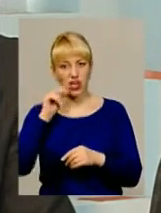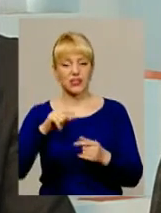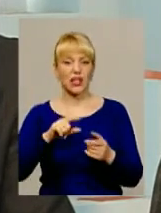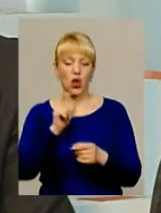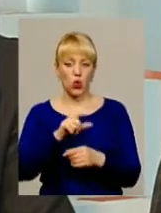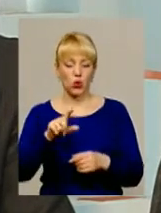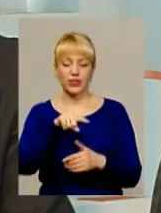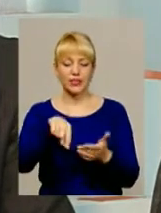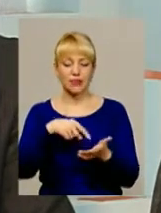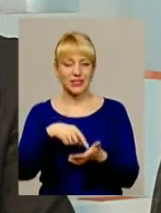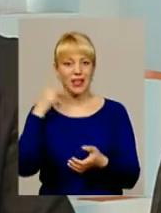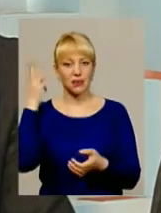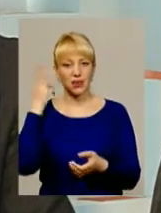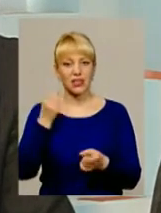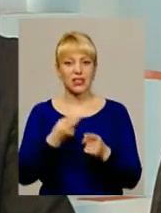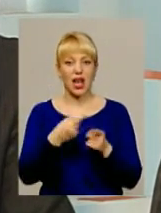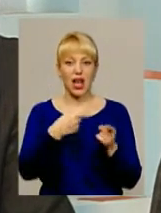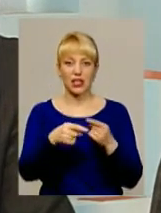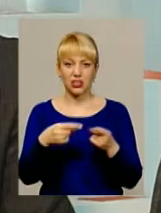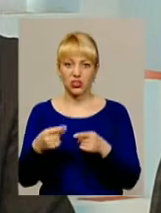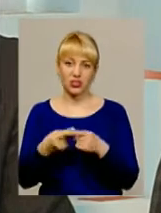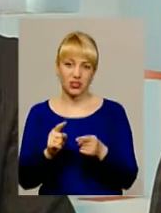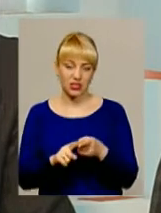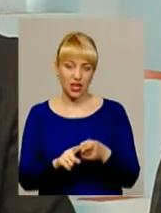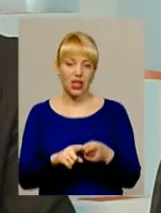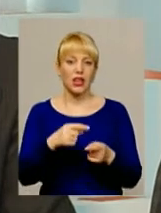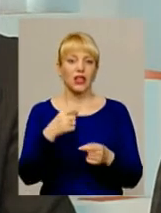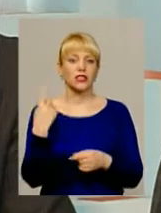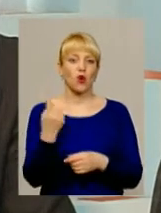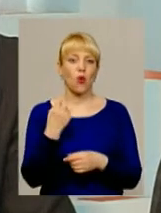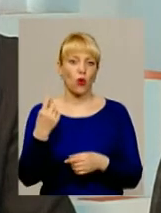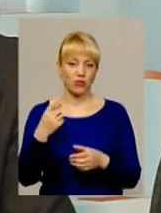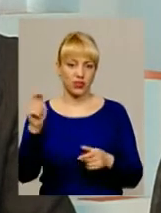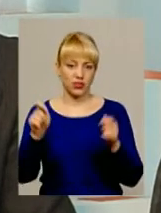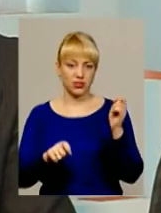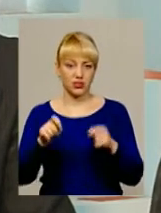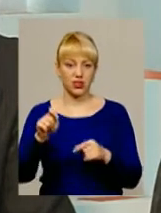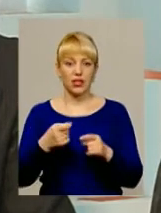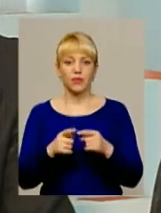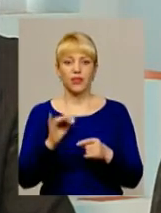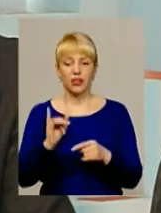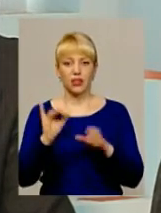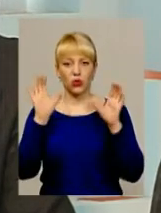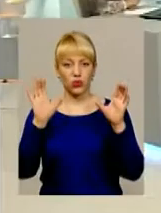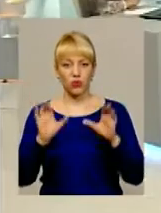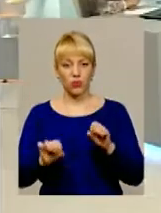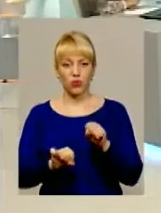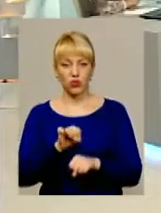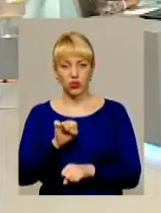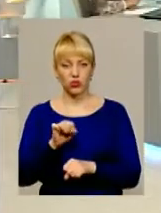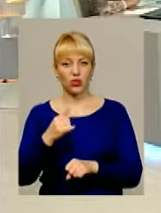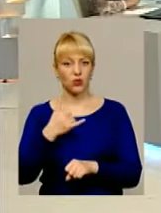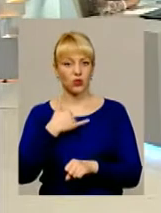Хмельницького, всі останні – це мешканці з інших населених пунктів. Конституцію порушувати в нас ще